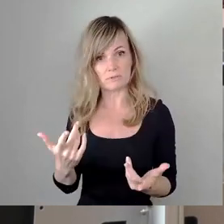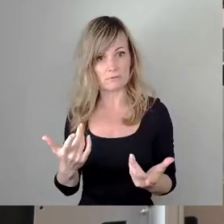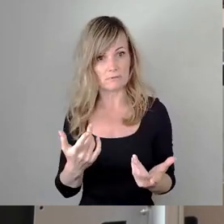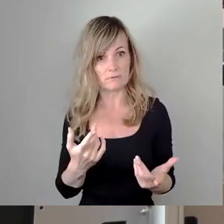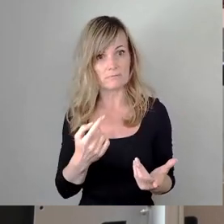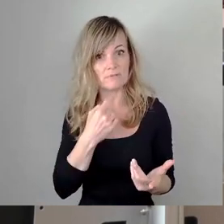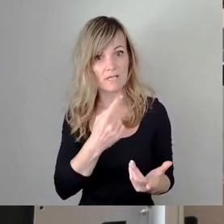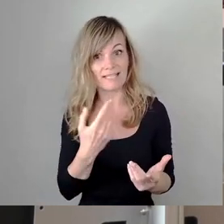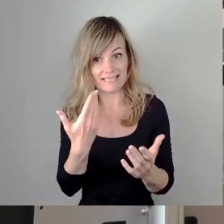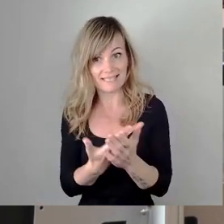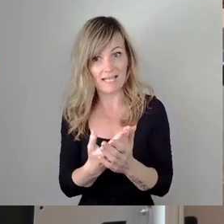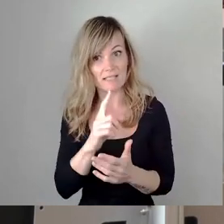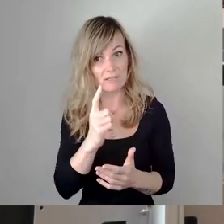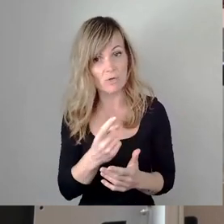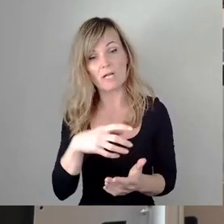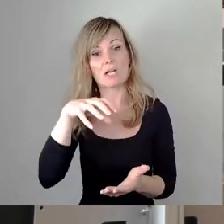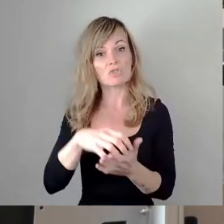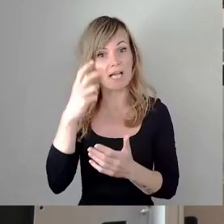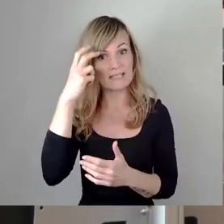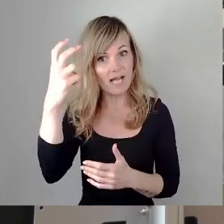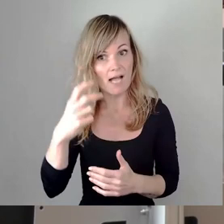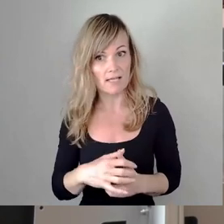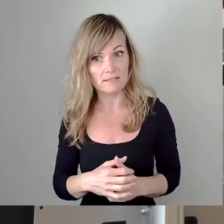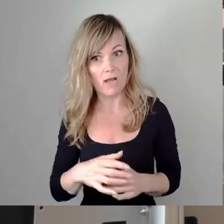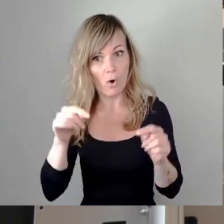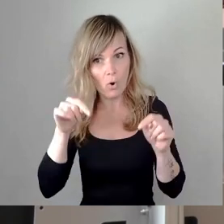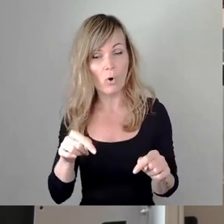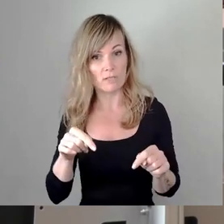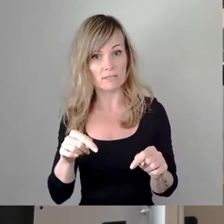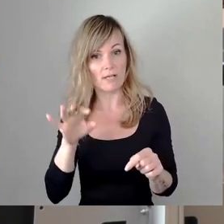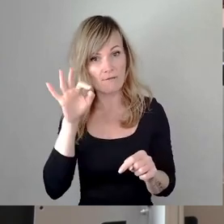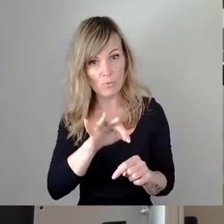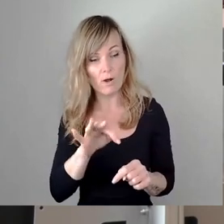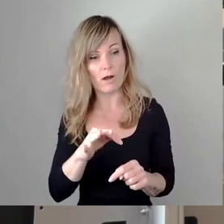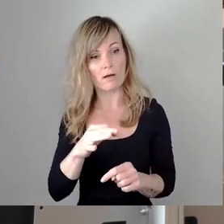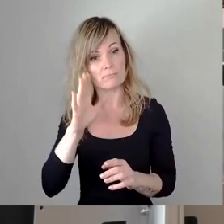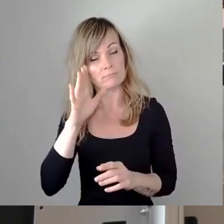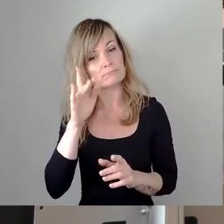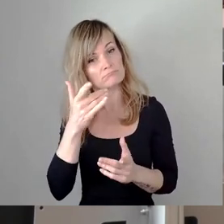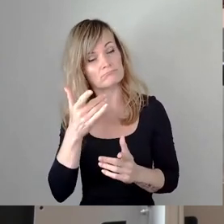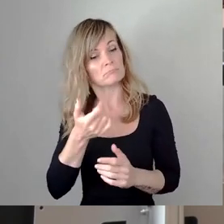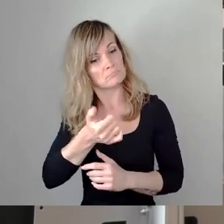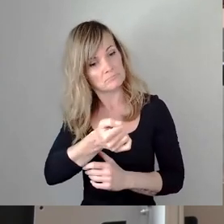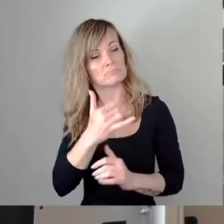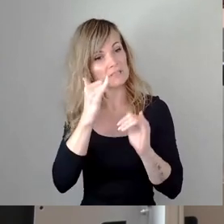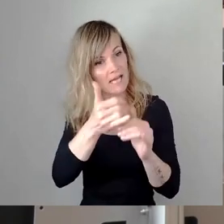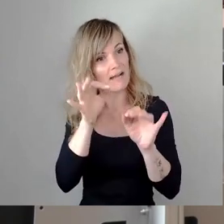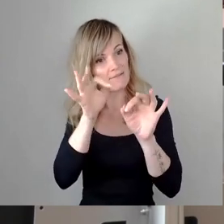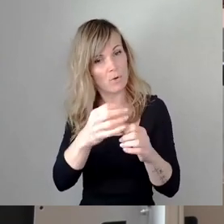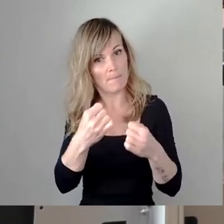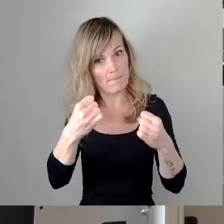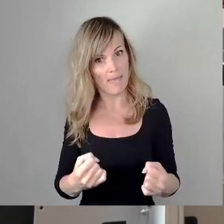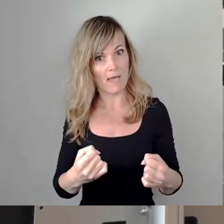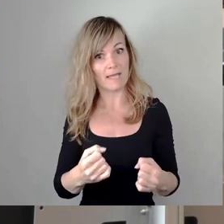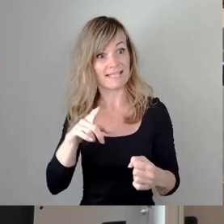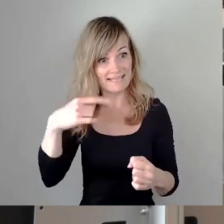Das sollte der Stadtrat mehrheitlich heute für diesen Antrag stimmen. der Oberbürgermeister diesem widersprechen wird.